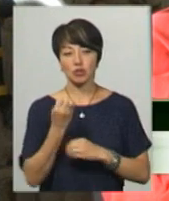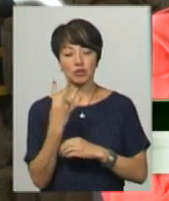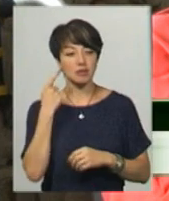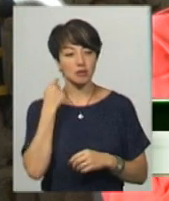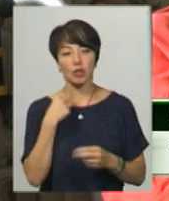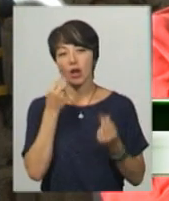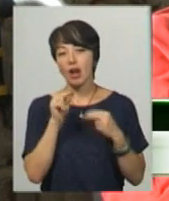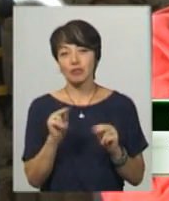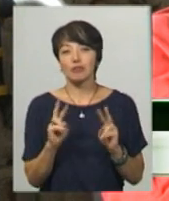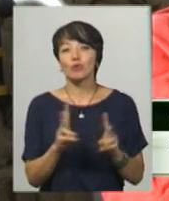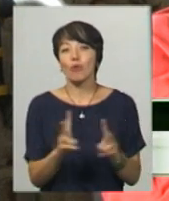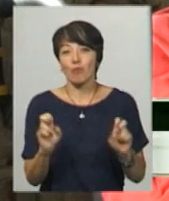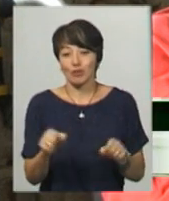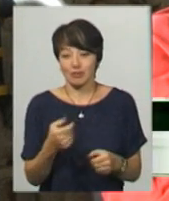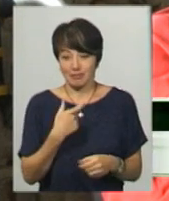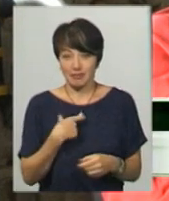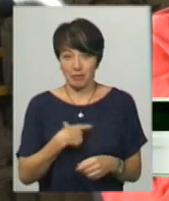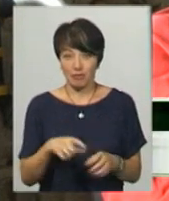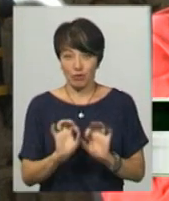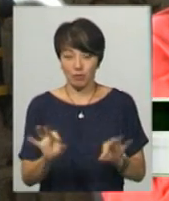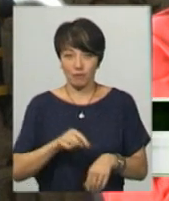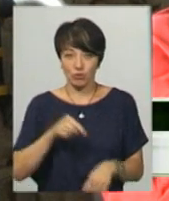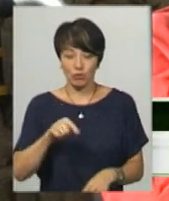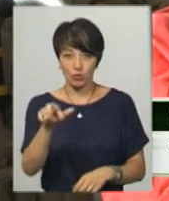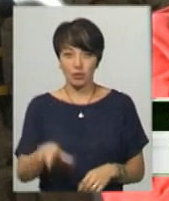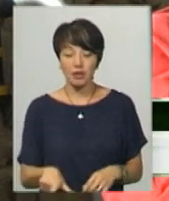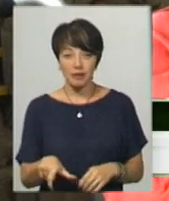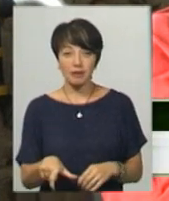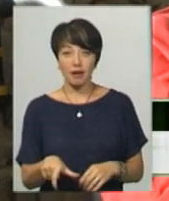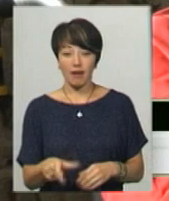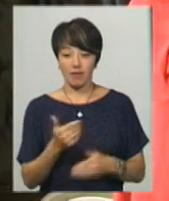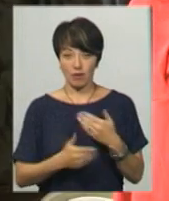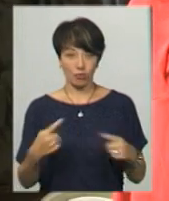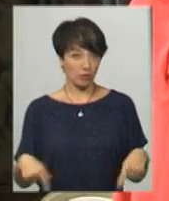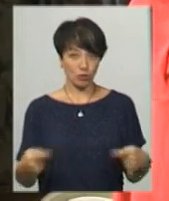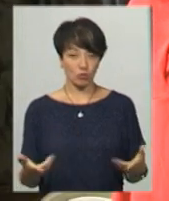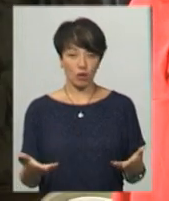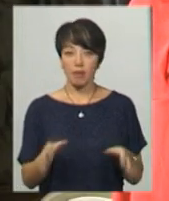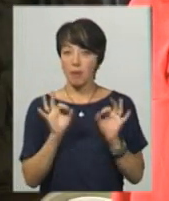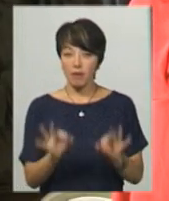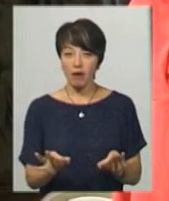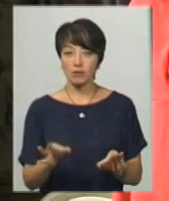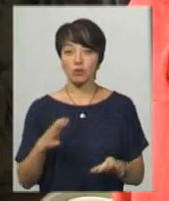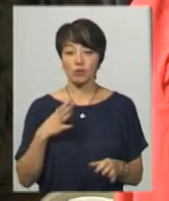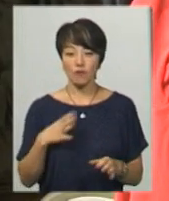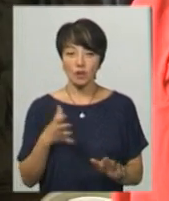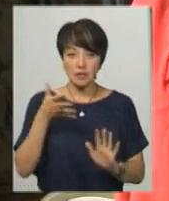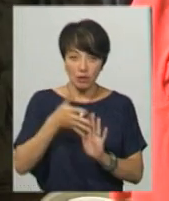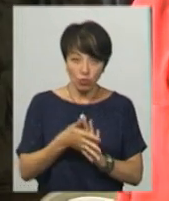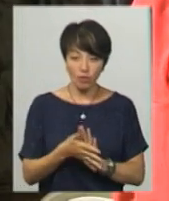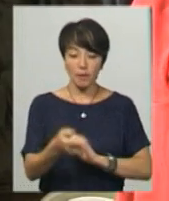краще, ніж я, може розповісти про те, що відчуває людина в інвалідному візку. Направду довелося занурюватися,